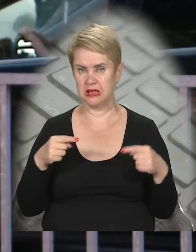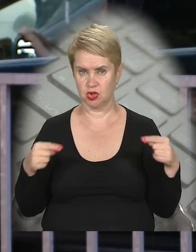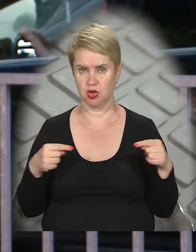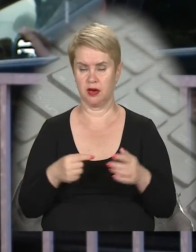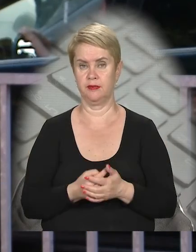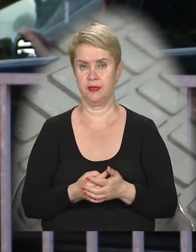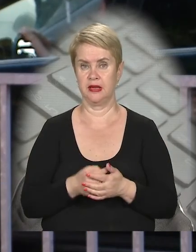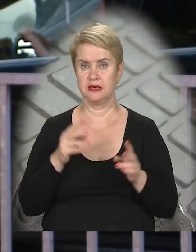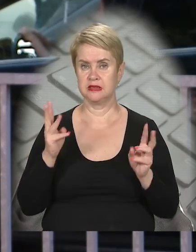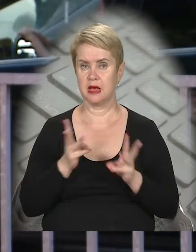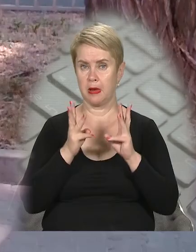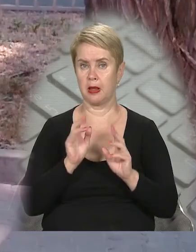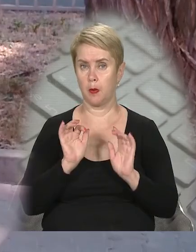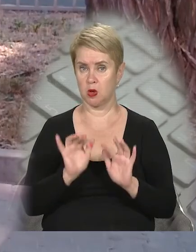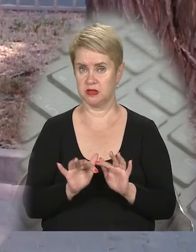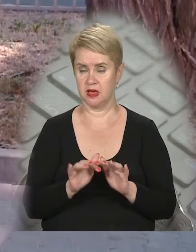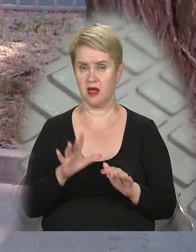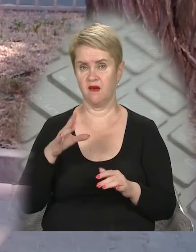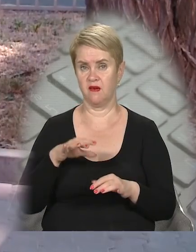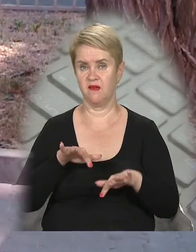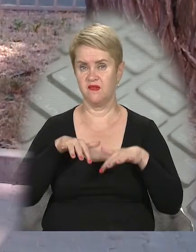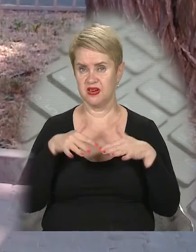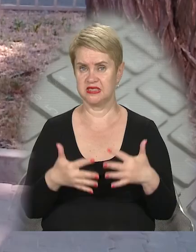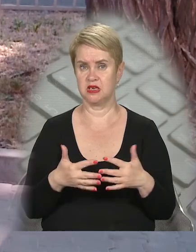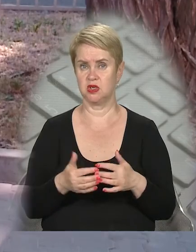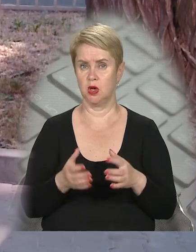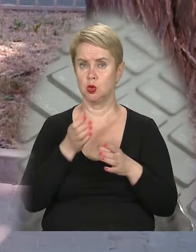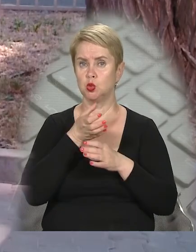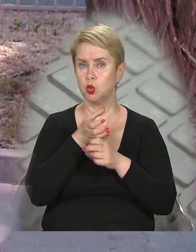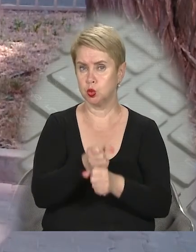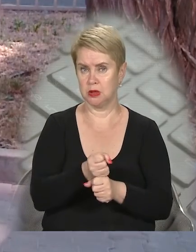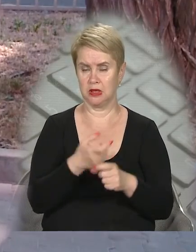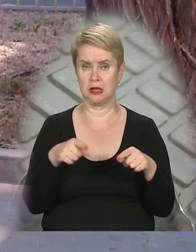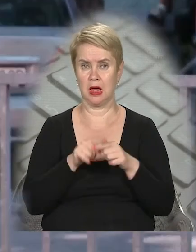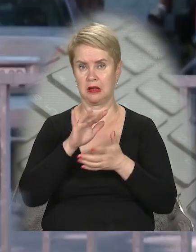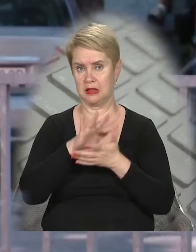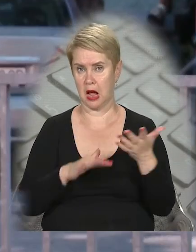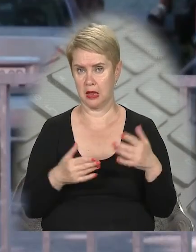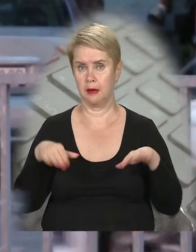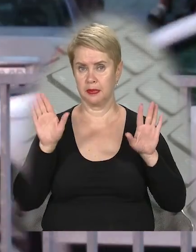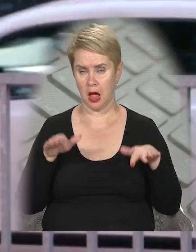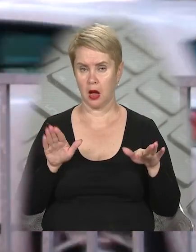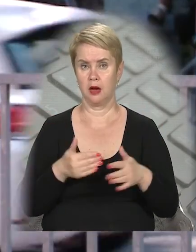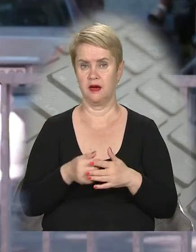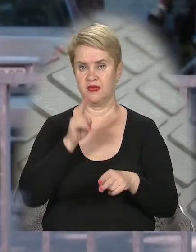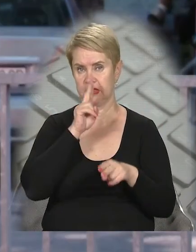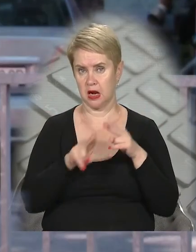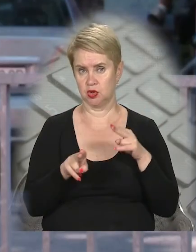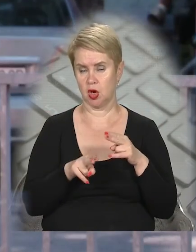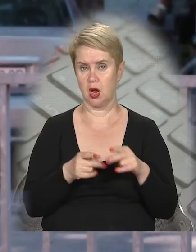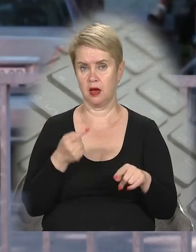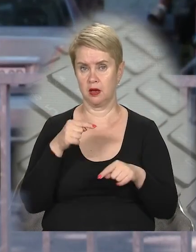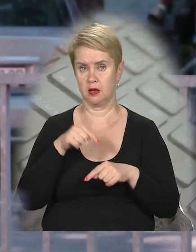запальних процесів, виснаження, схуднення і так далі. І птаха втрачає ту